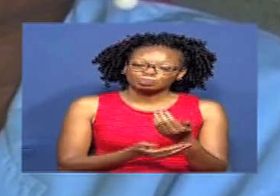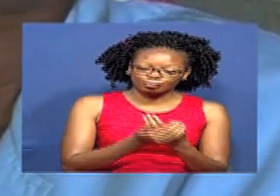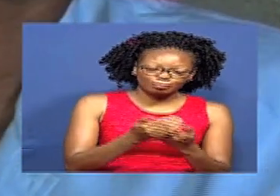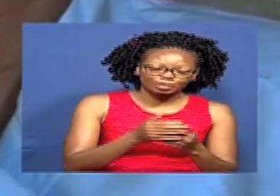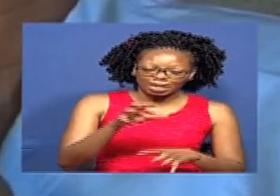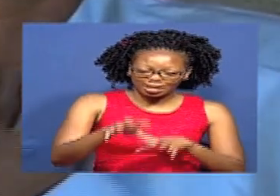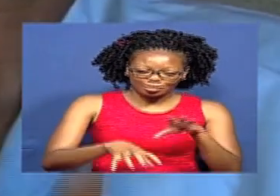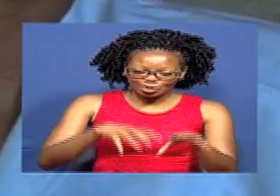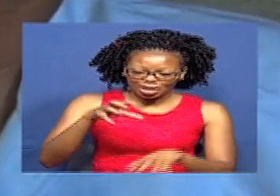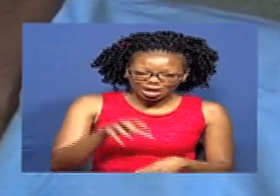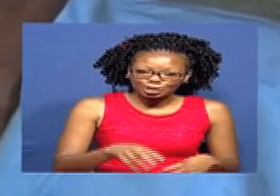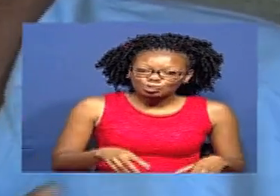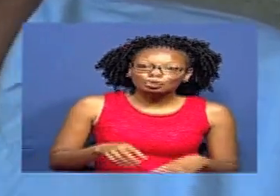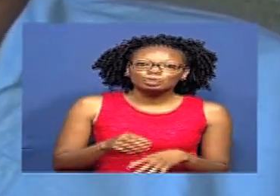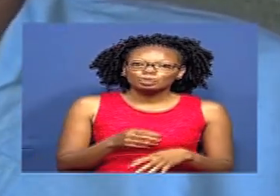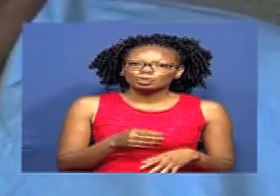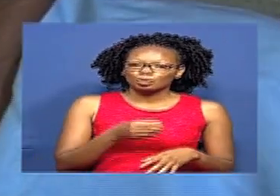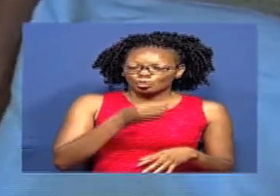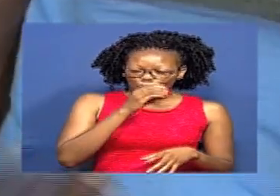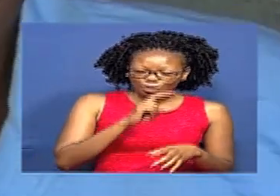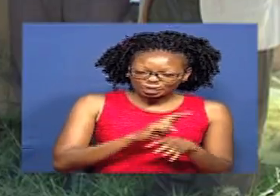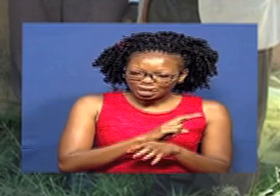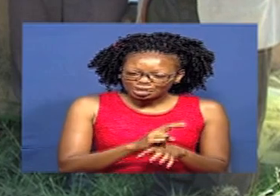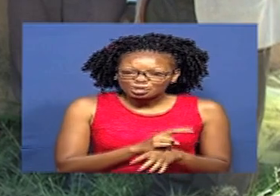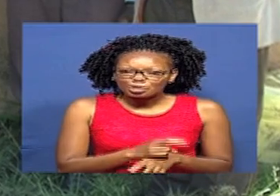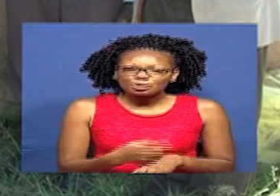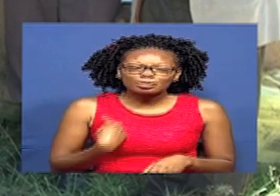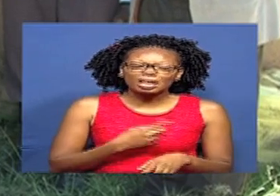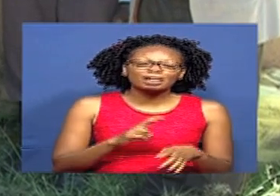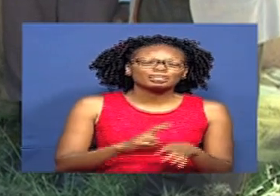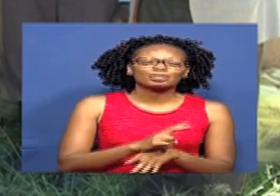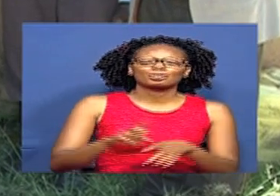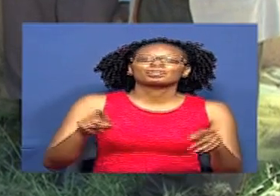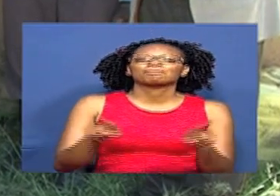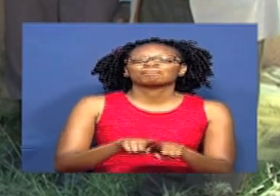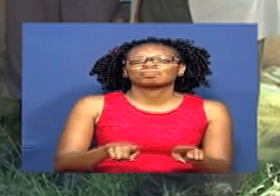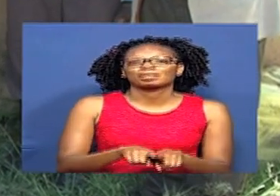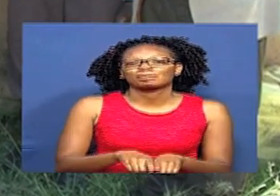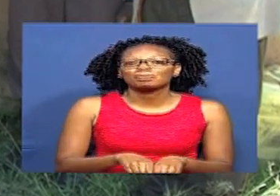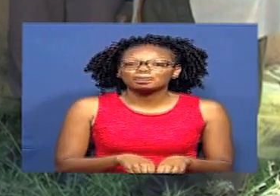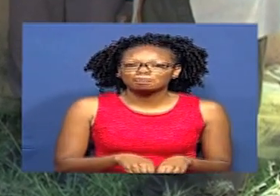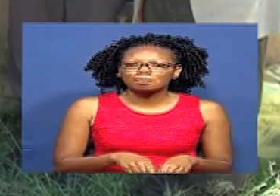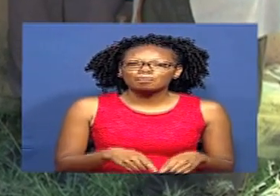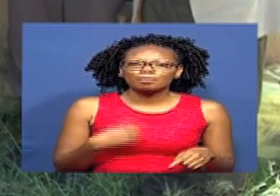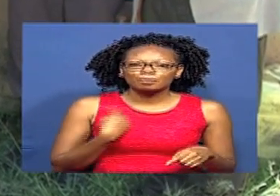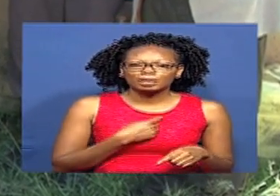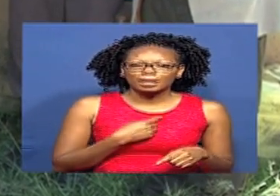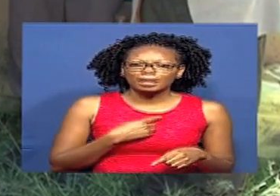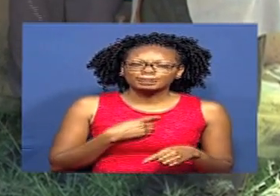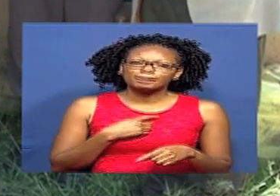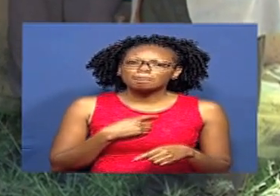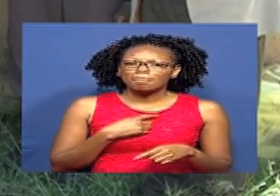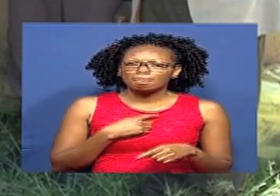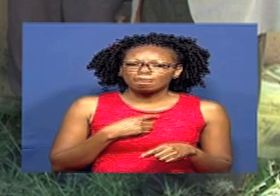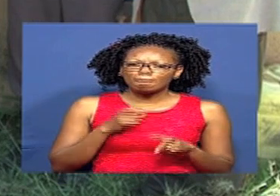sinakunyo hapo Na sisi pia tunatumia Kwa michezetu Na pia kwa mboga pia Yenye sisi tumepanda Mipango yetu